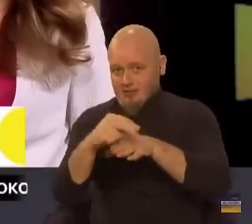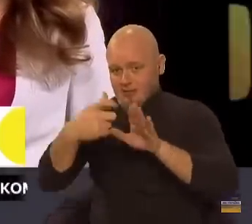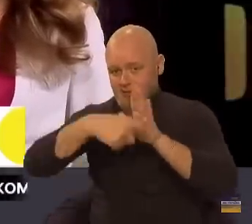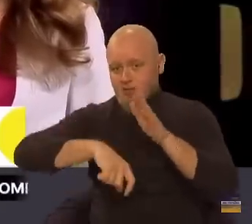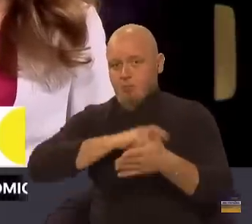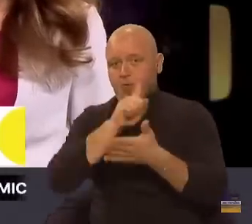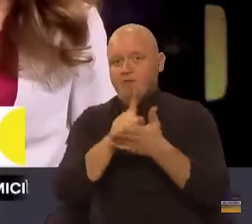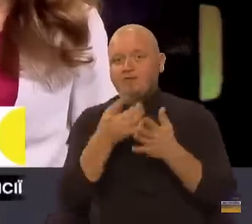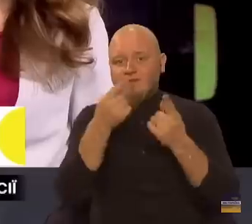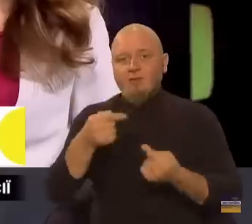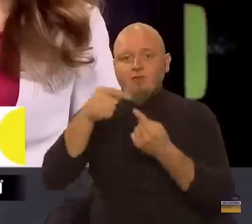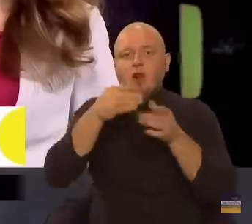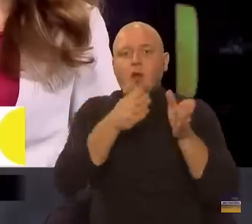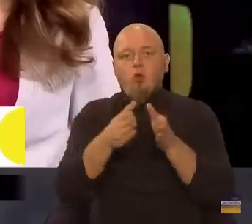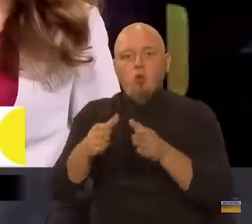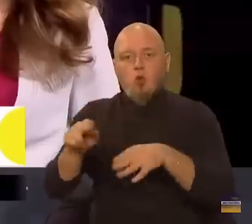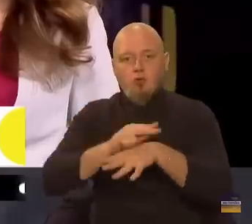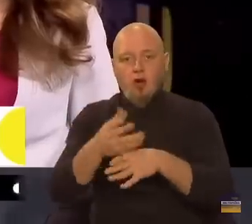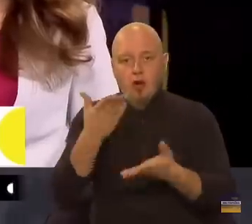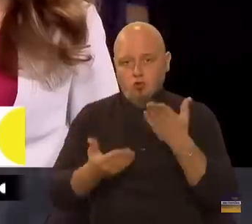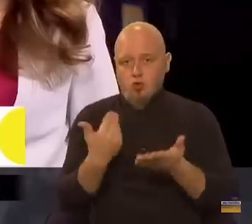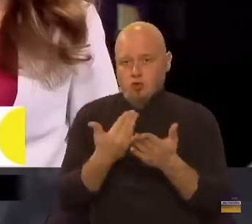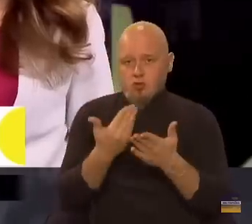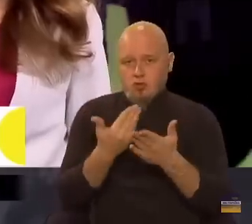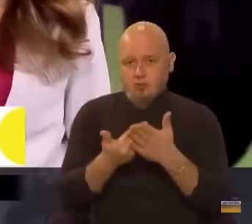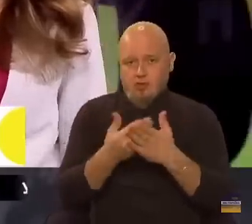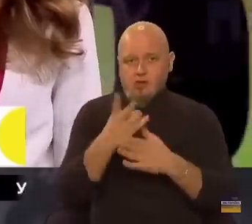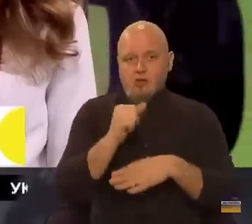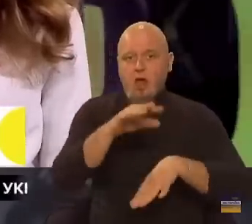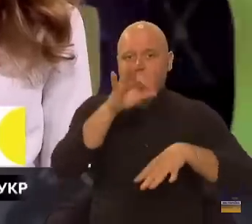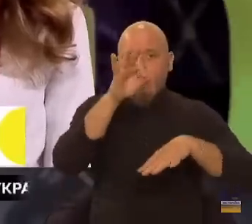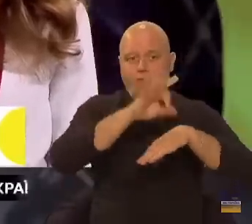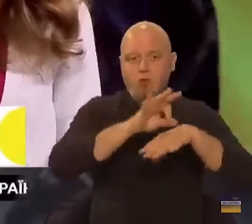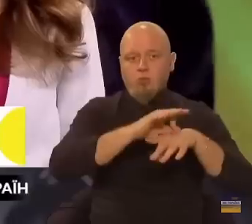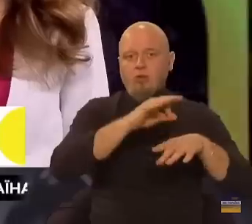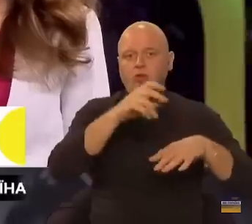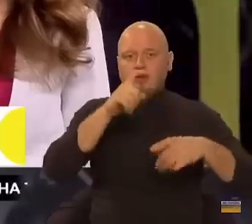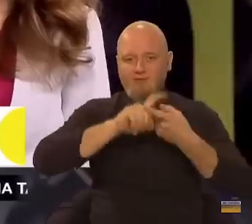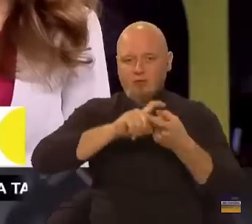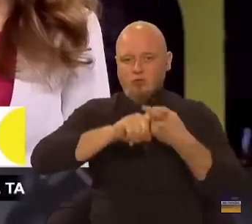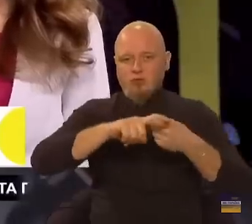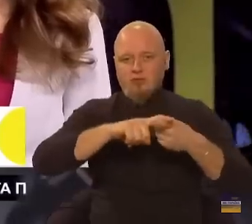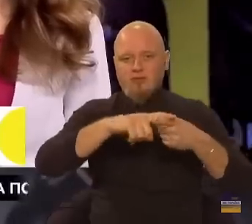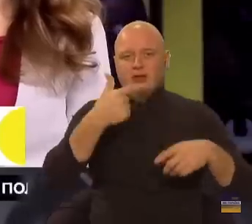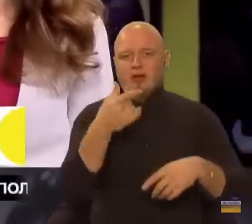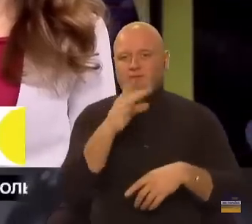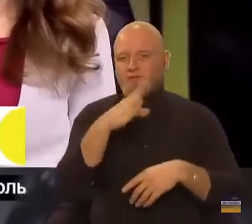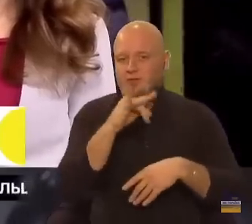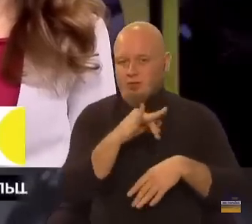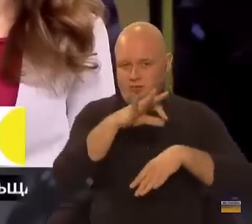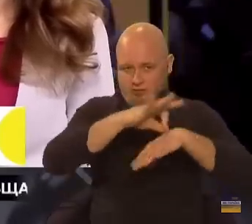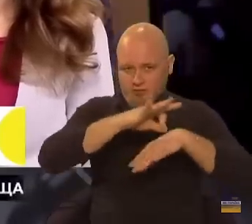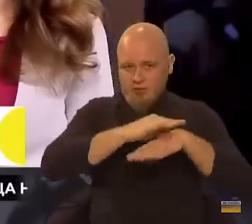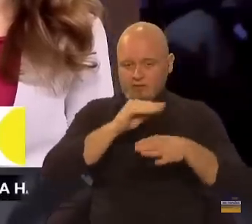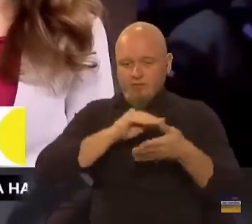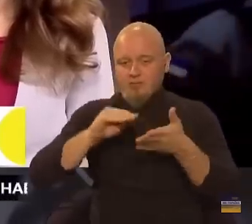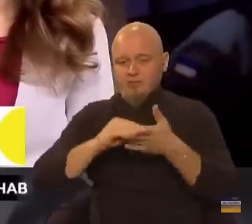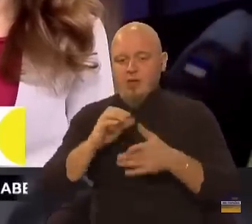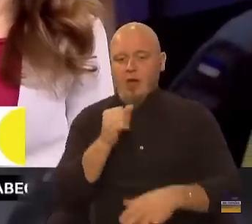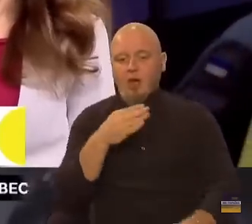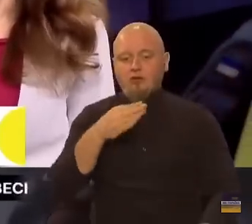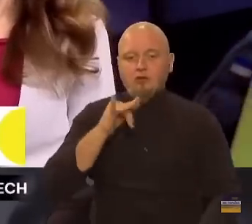протоколу лікування. Бо якщо на хворобу, наприклад, на вірусне захворювання, остре респірусне вірусне захворювання виписується